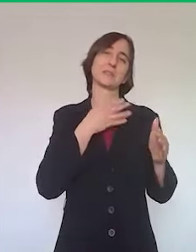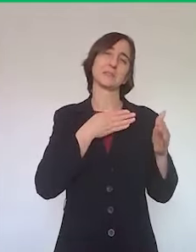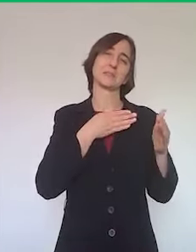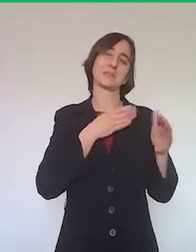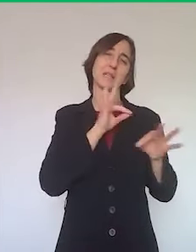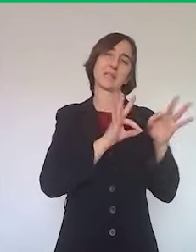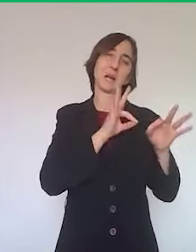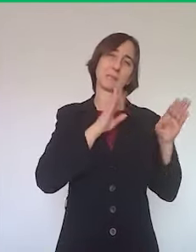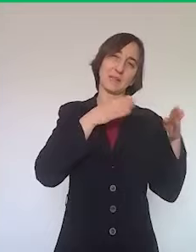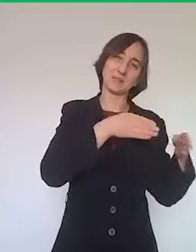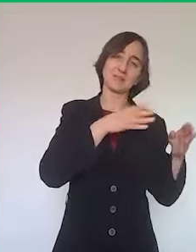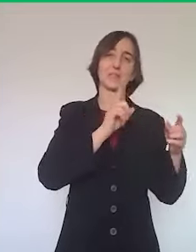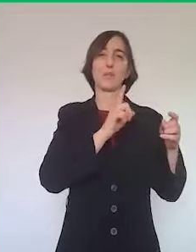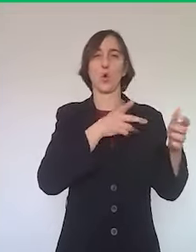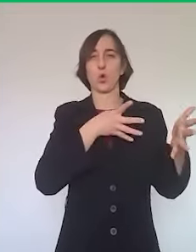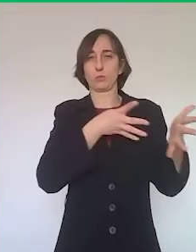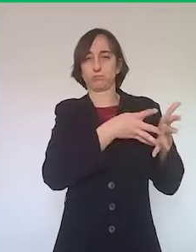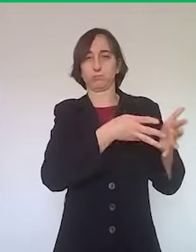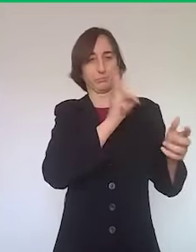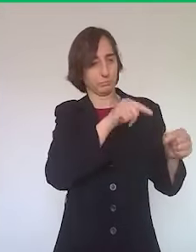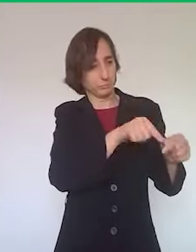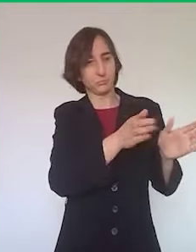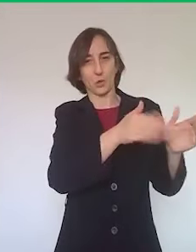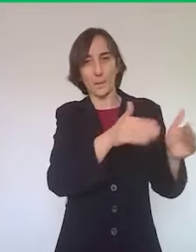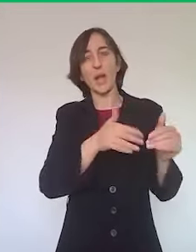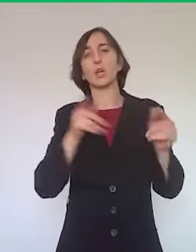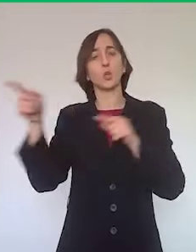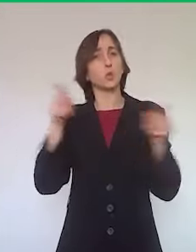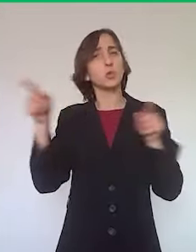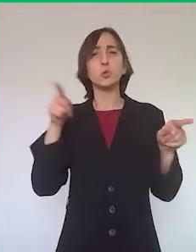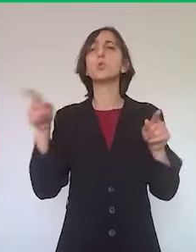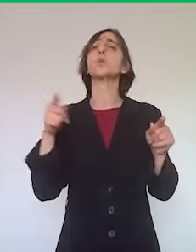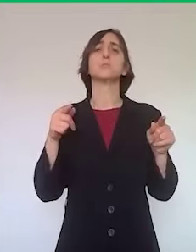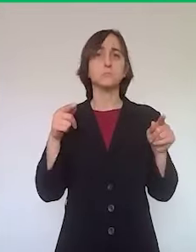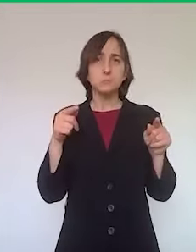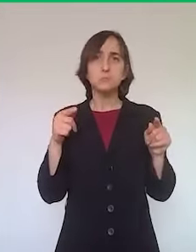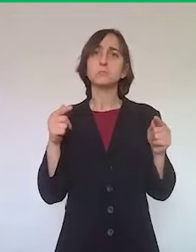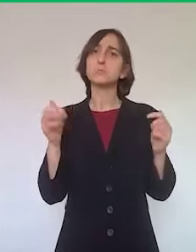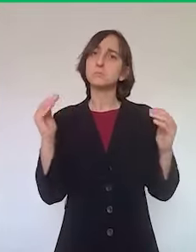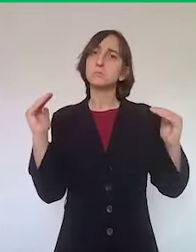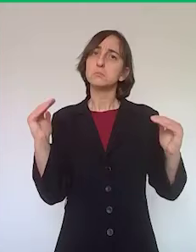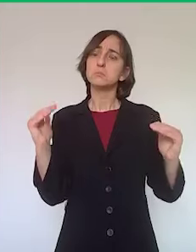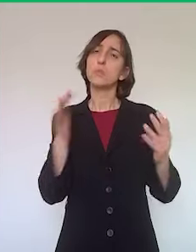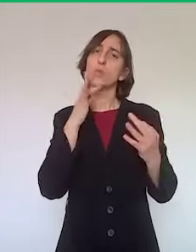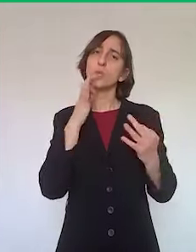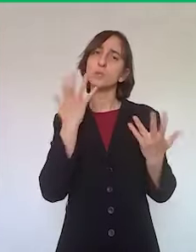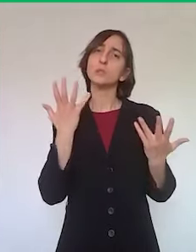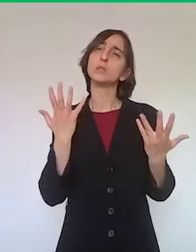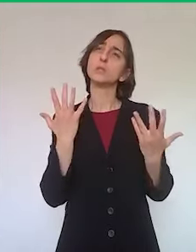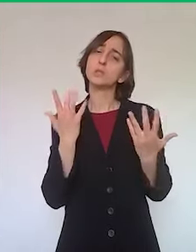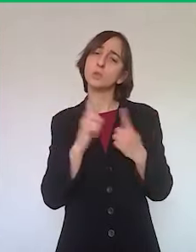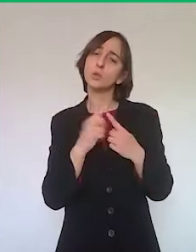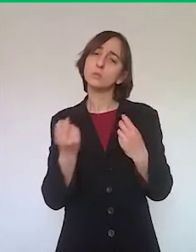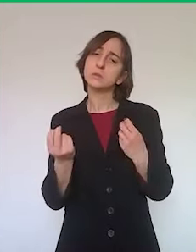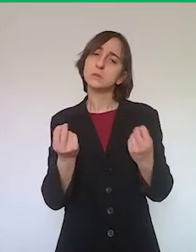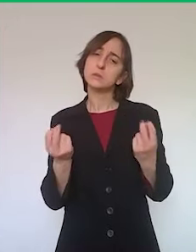intensiva, vogliamo dare qualche segnale molto puntuale, quindi non si apre, ma qualche segnale puntuale